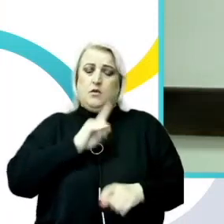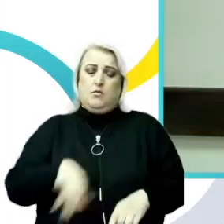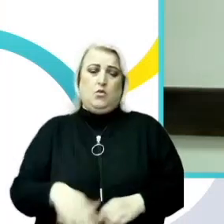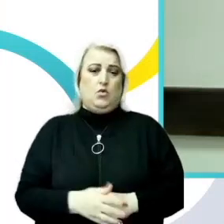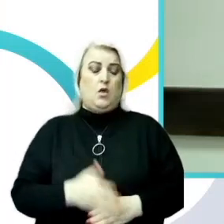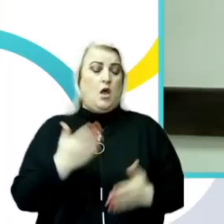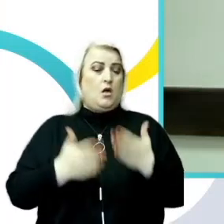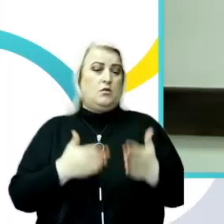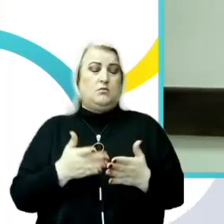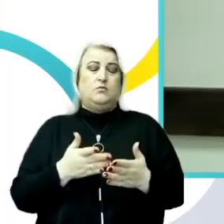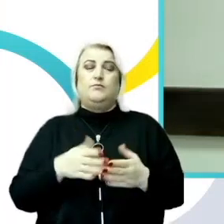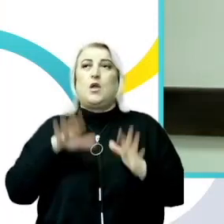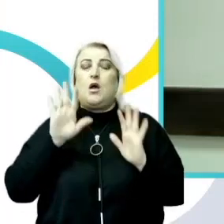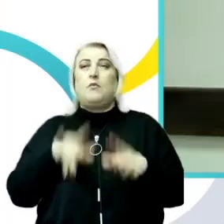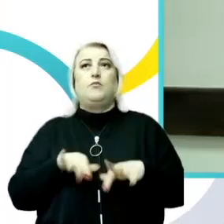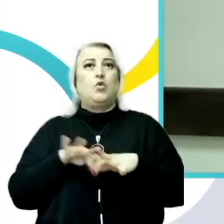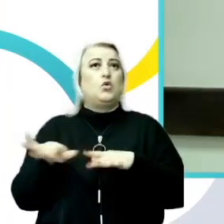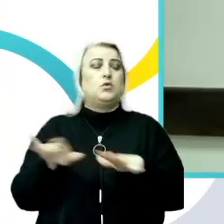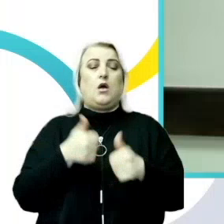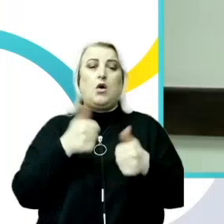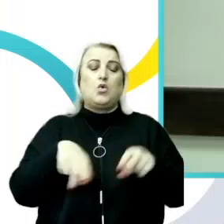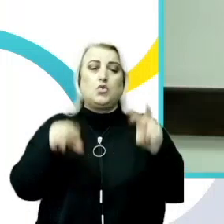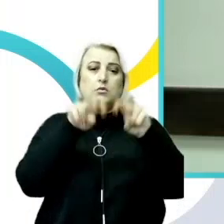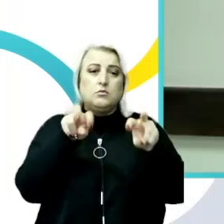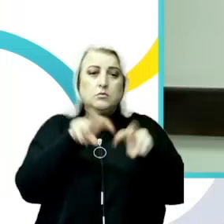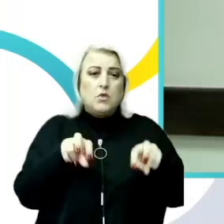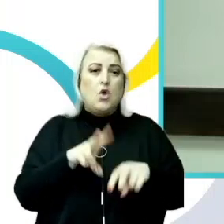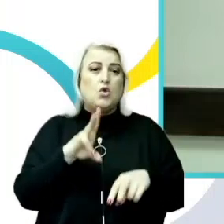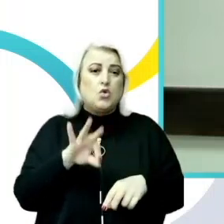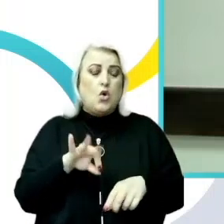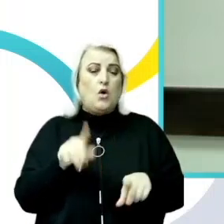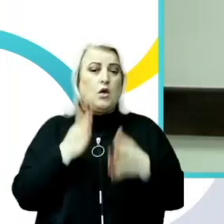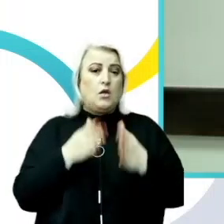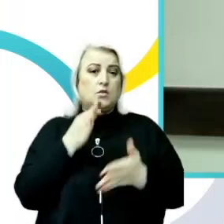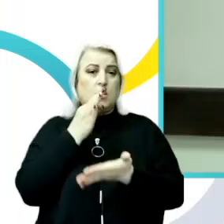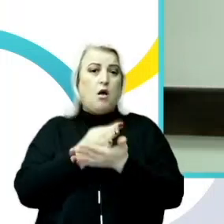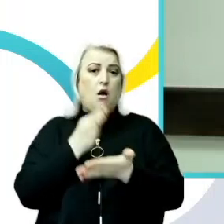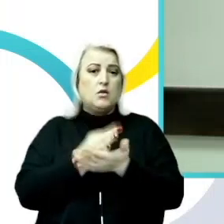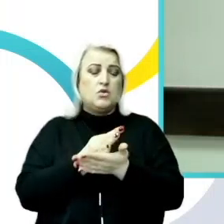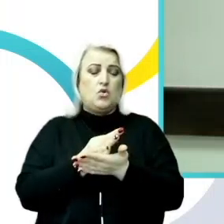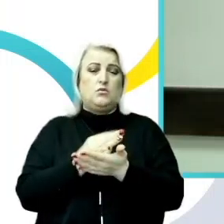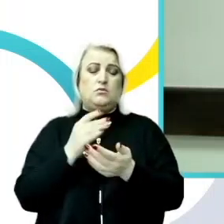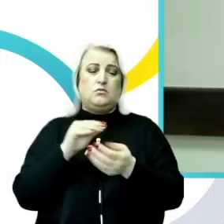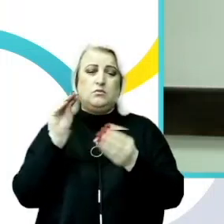cât de bun de investigare, dar iarăși raportarea nu ajunge,